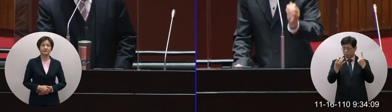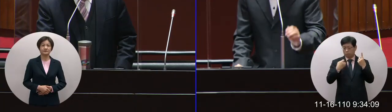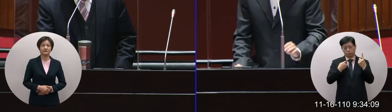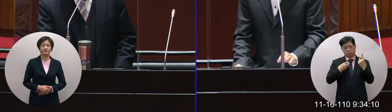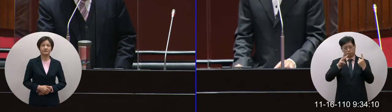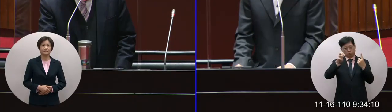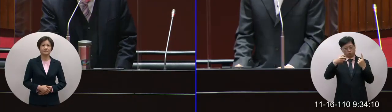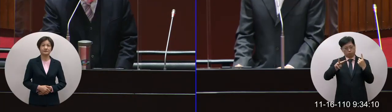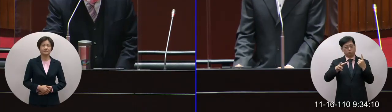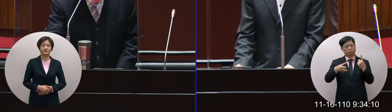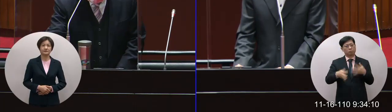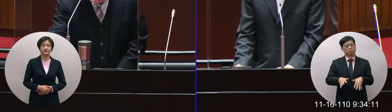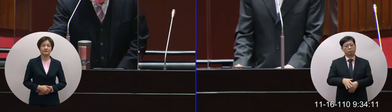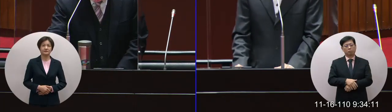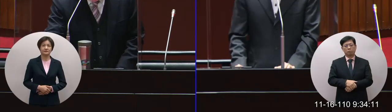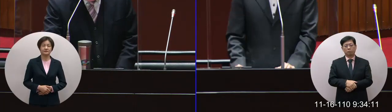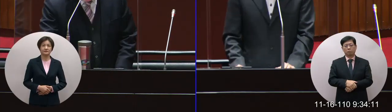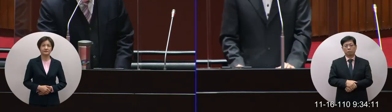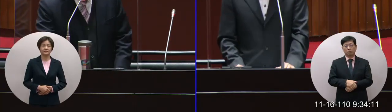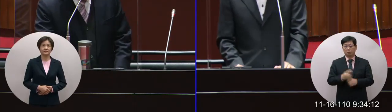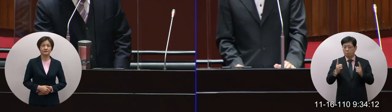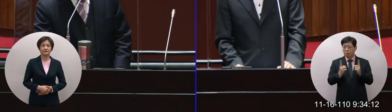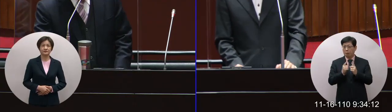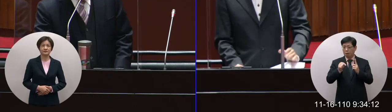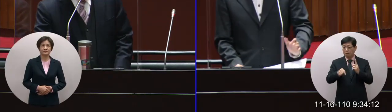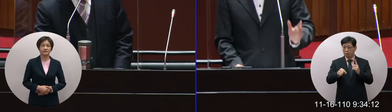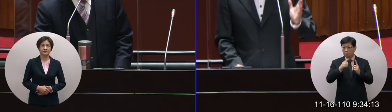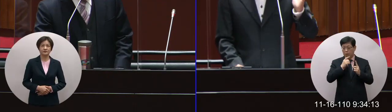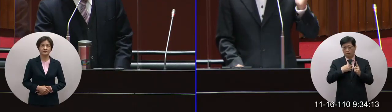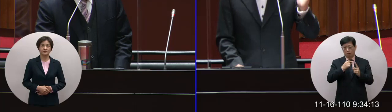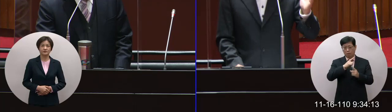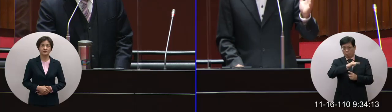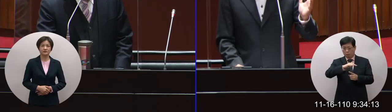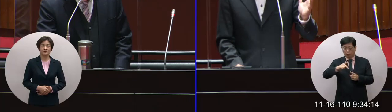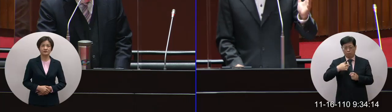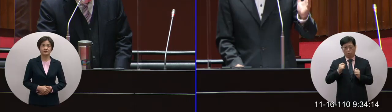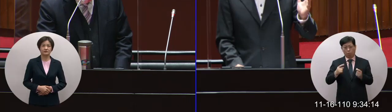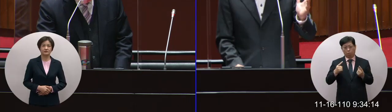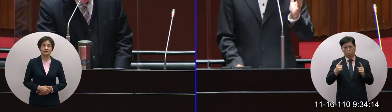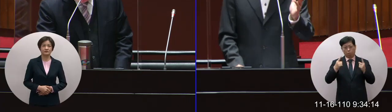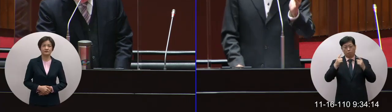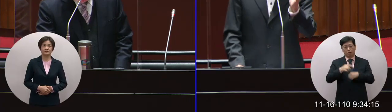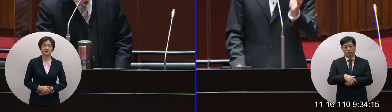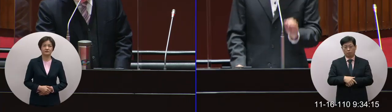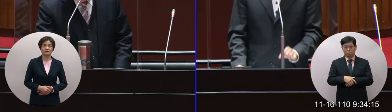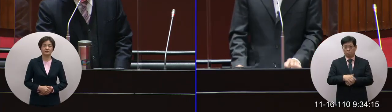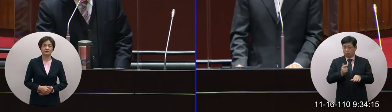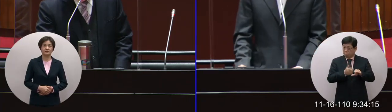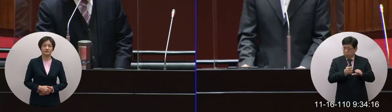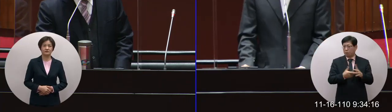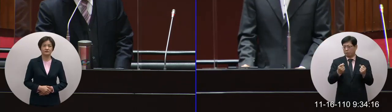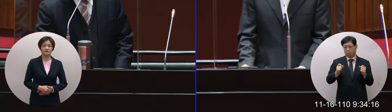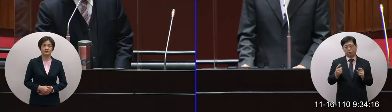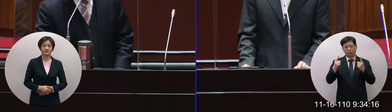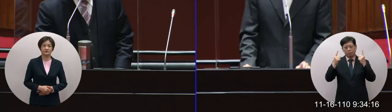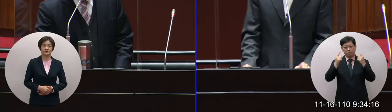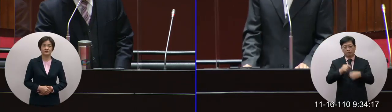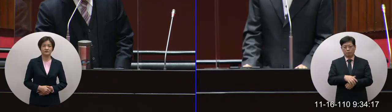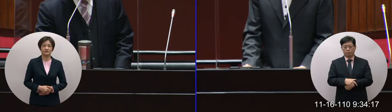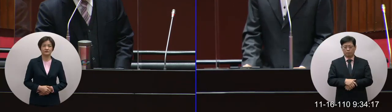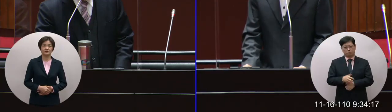到33塊多面對這個物價飆漲油價飆漲